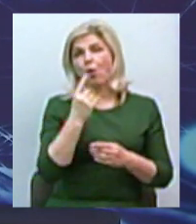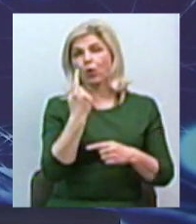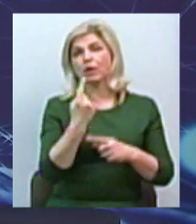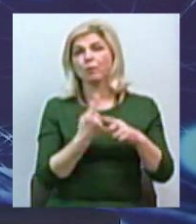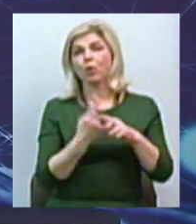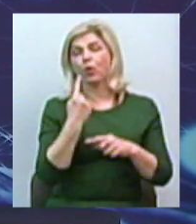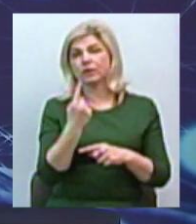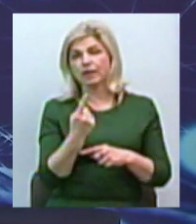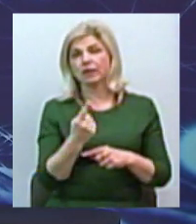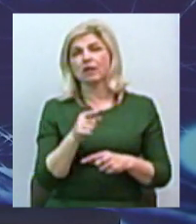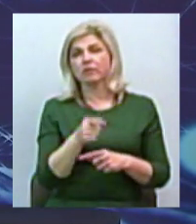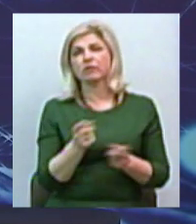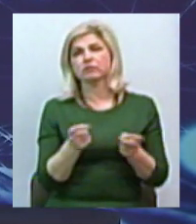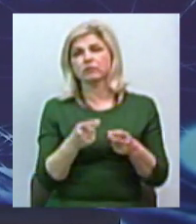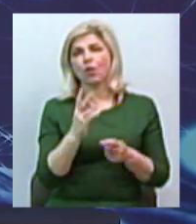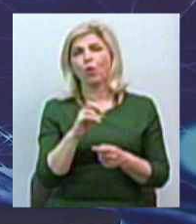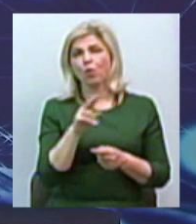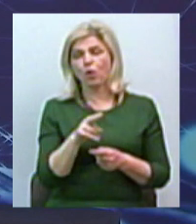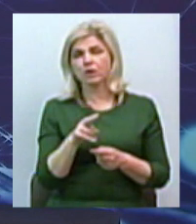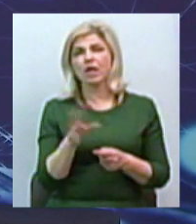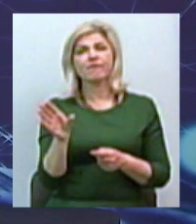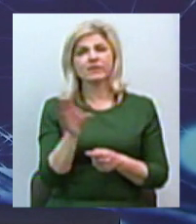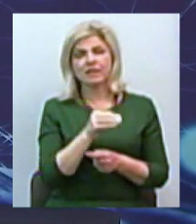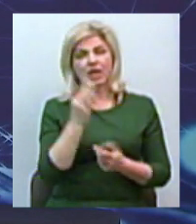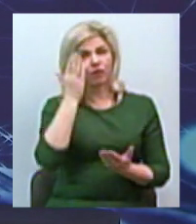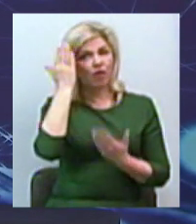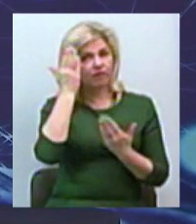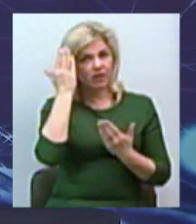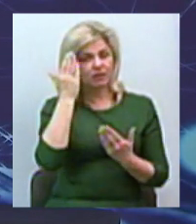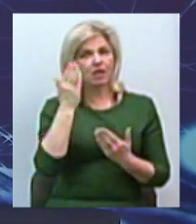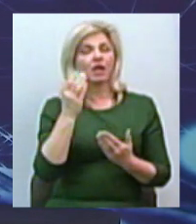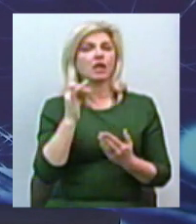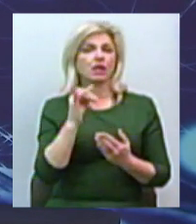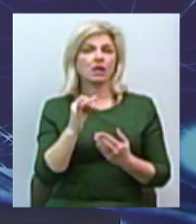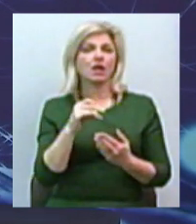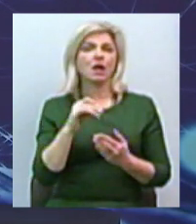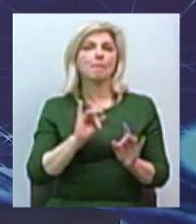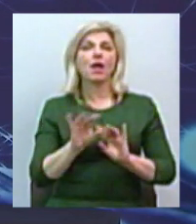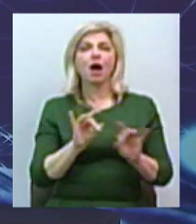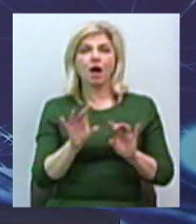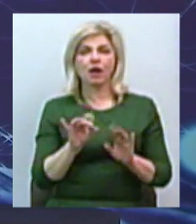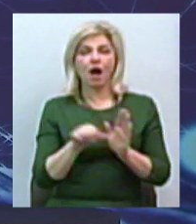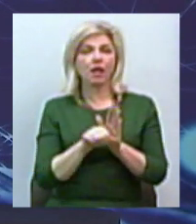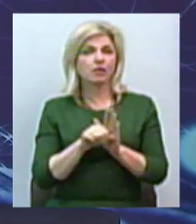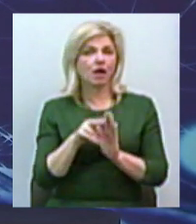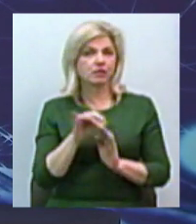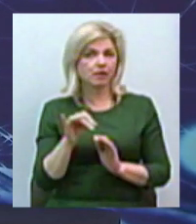вона закодувала всі свої інформаційно-розважальні канали або, скажімо так, піар-канали, які здатні